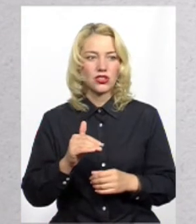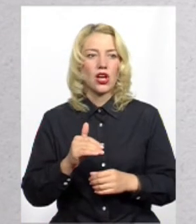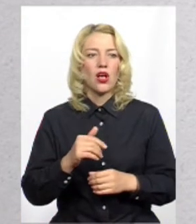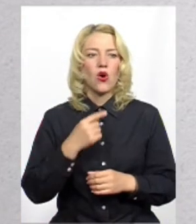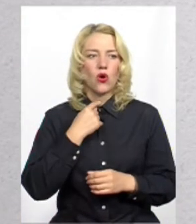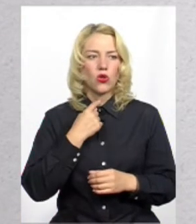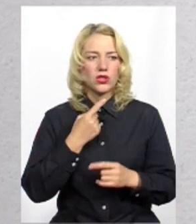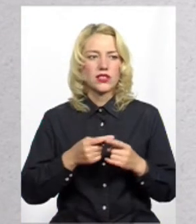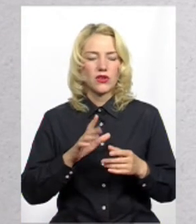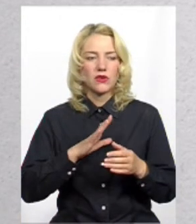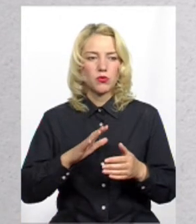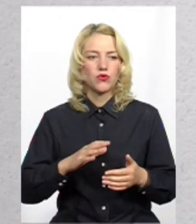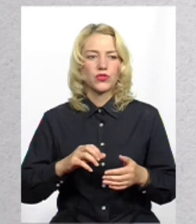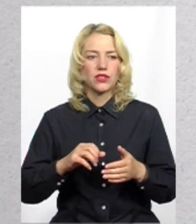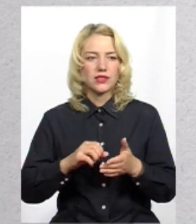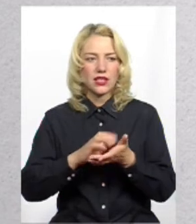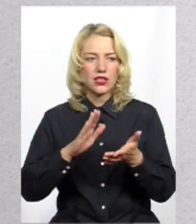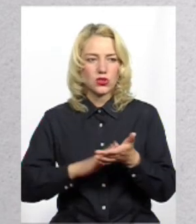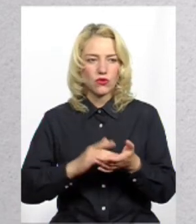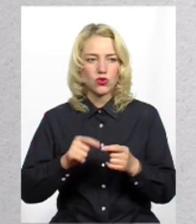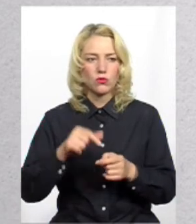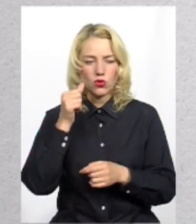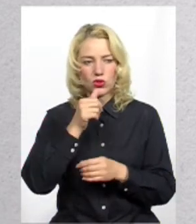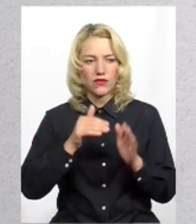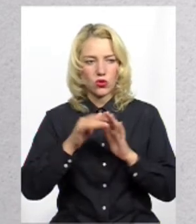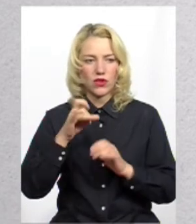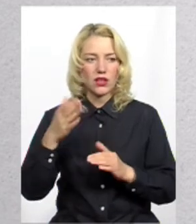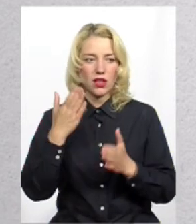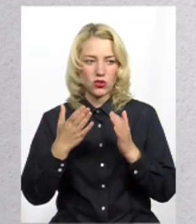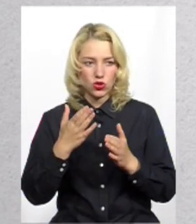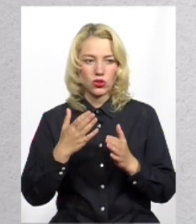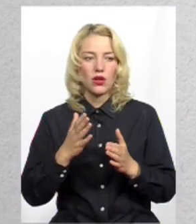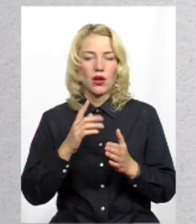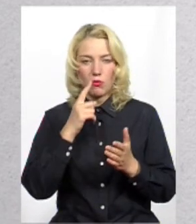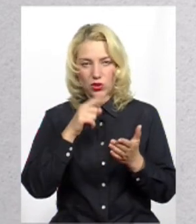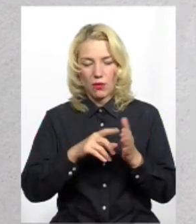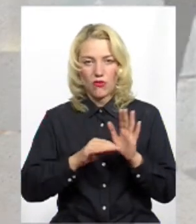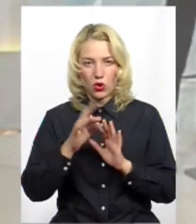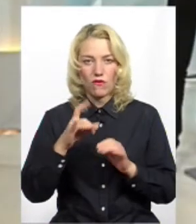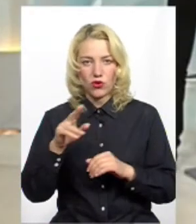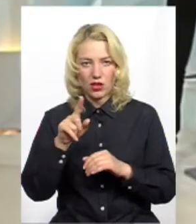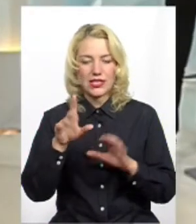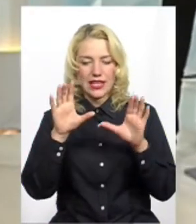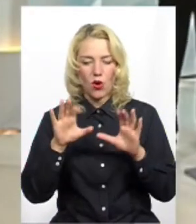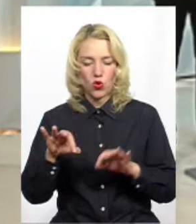зареєстровано в цьому році у Верховній Раді. Якщо потрапити у Верховну Раду, підтримаєте такий законопроект?